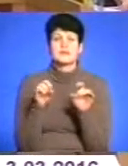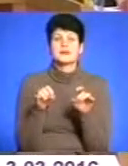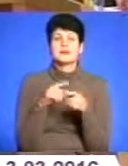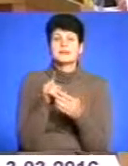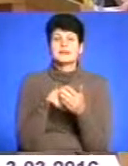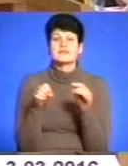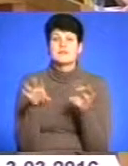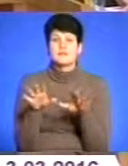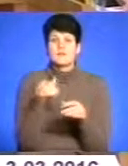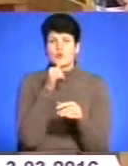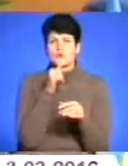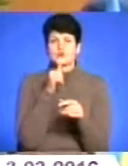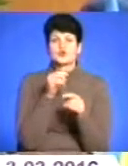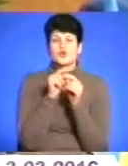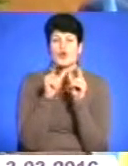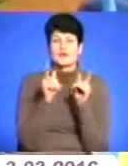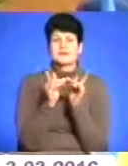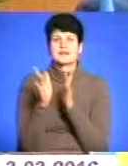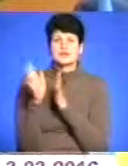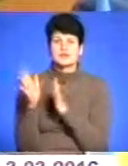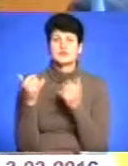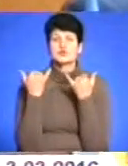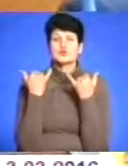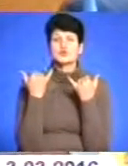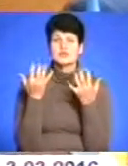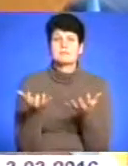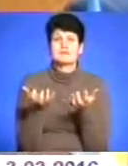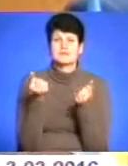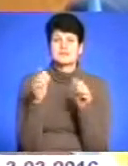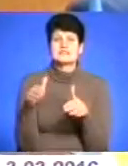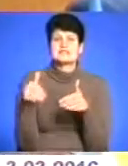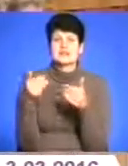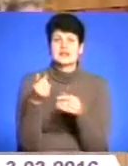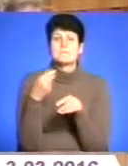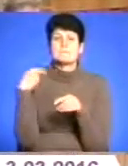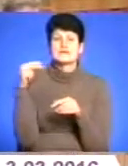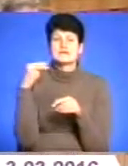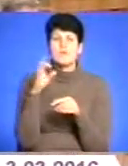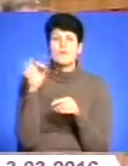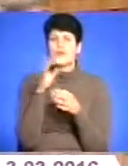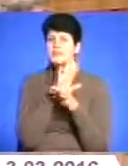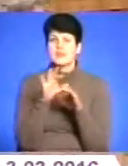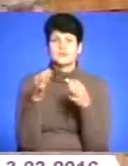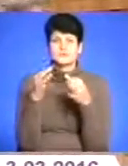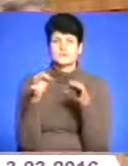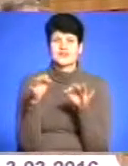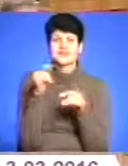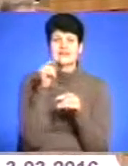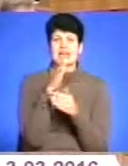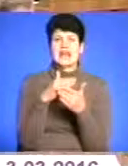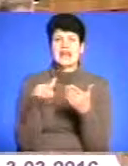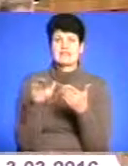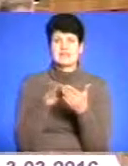також зі школами-інтернатами. Народні обранці сьогодні підтримали звернення до президента про недопущення їх ліквідації.